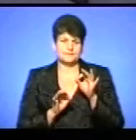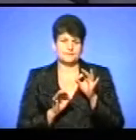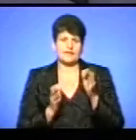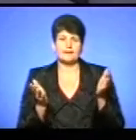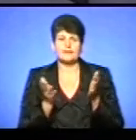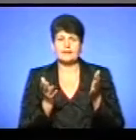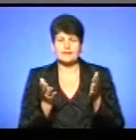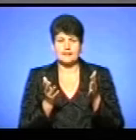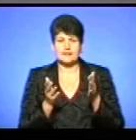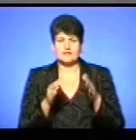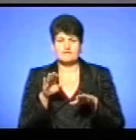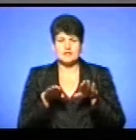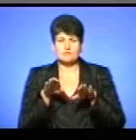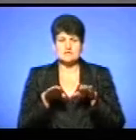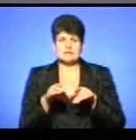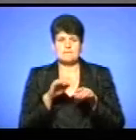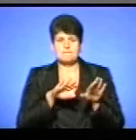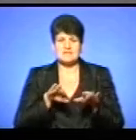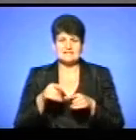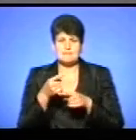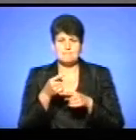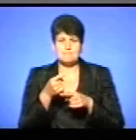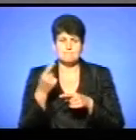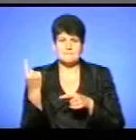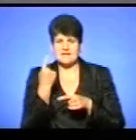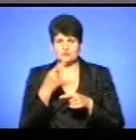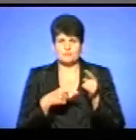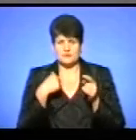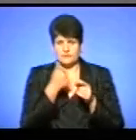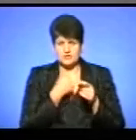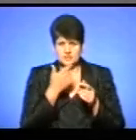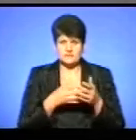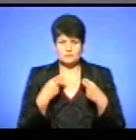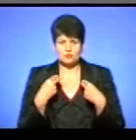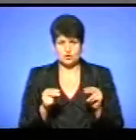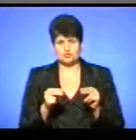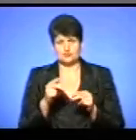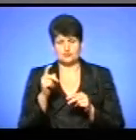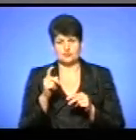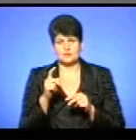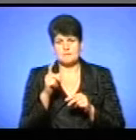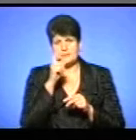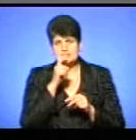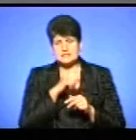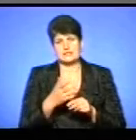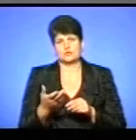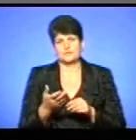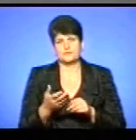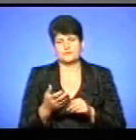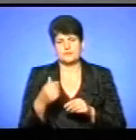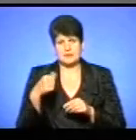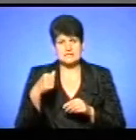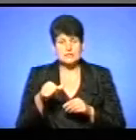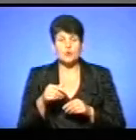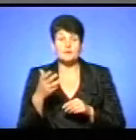коригується після першого півріччя відносно об'ємів продажу нафтопродуктів в першому півріччі року. І коли ми